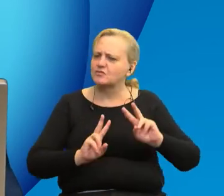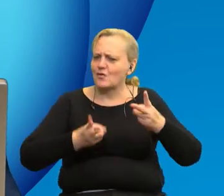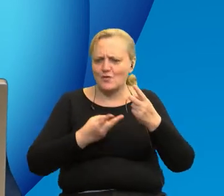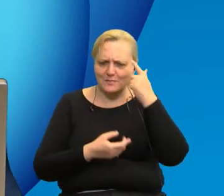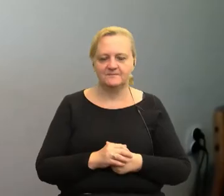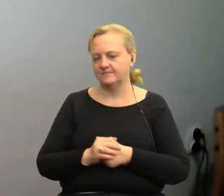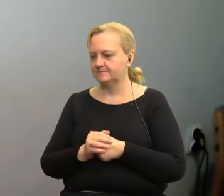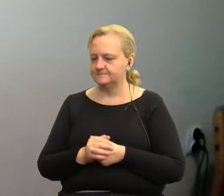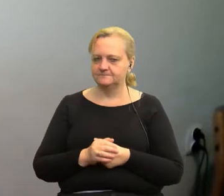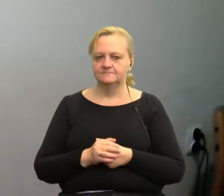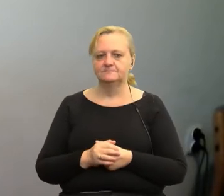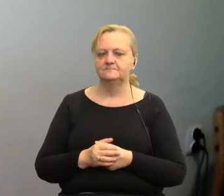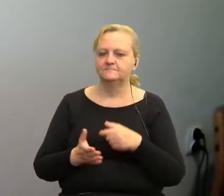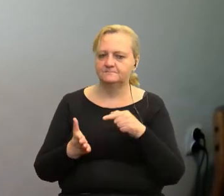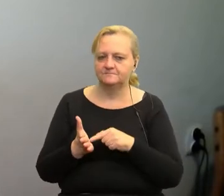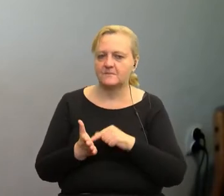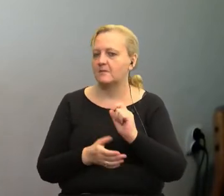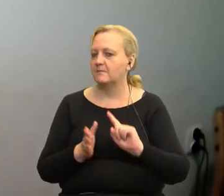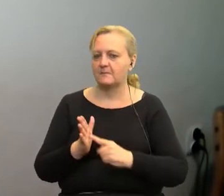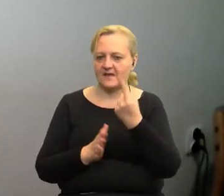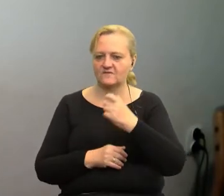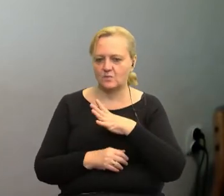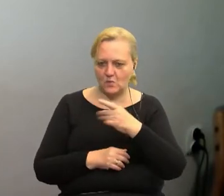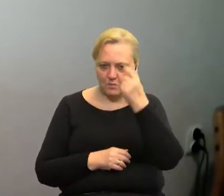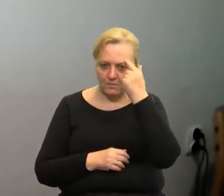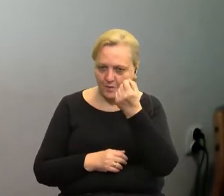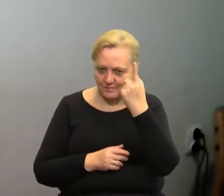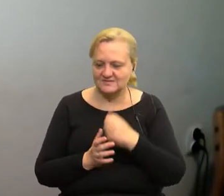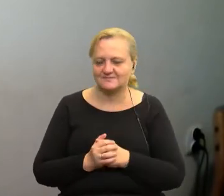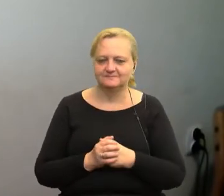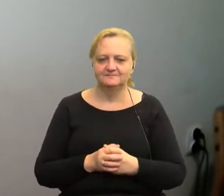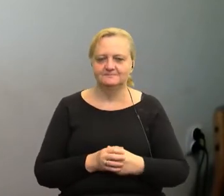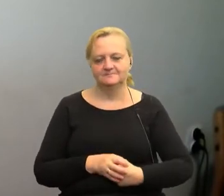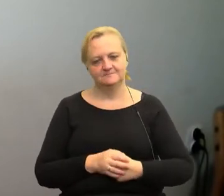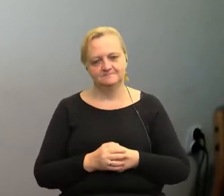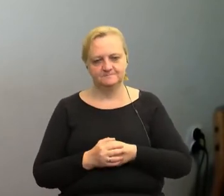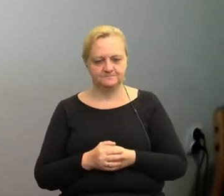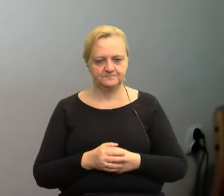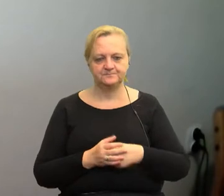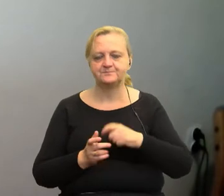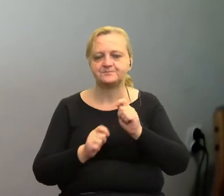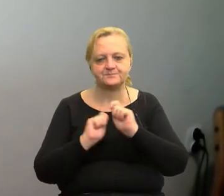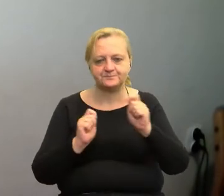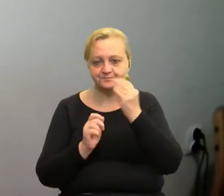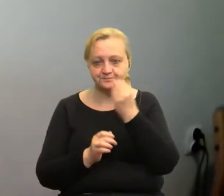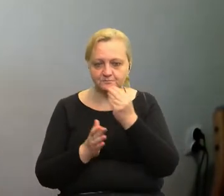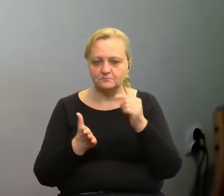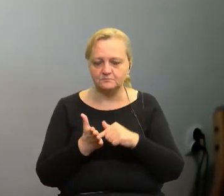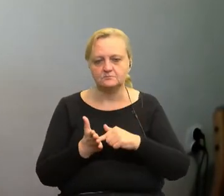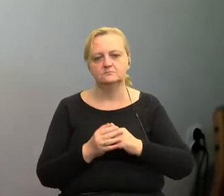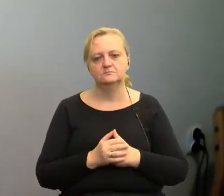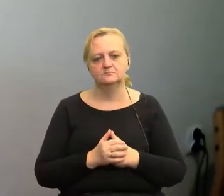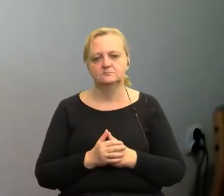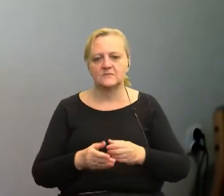taki właśnie projekt? Zdecydowanie pierwszy był pomysł nad transportem morskim, nad